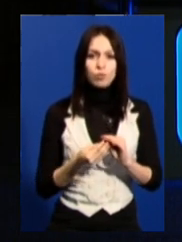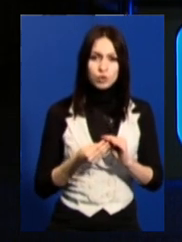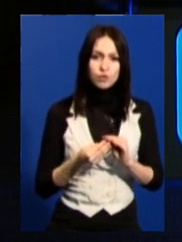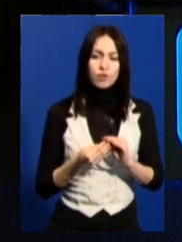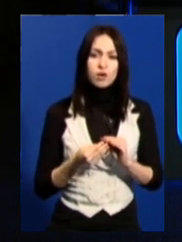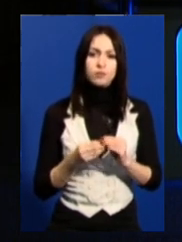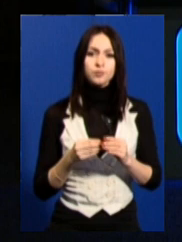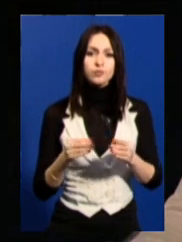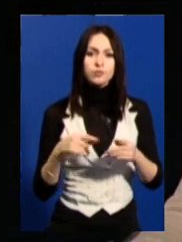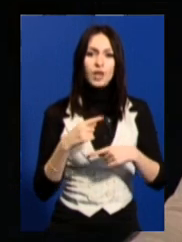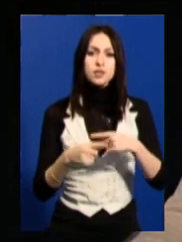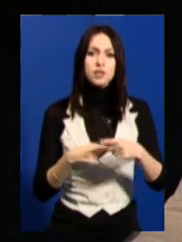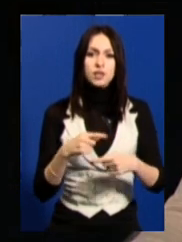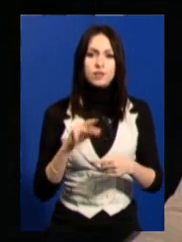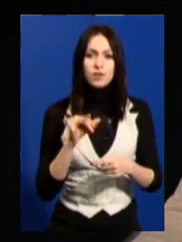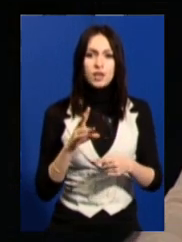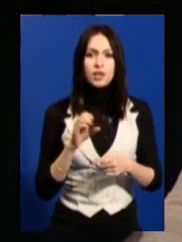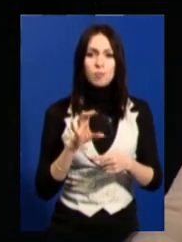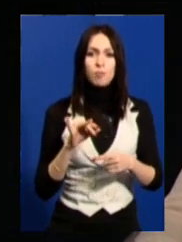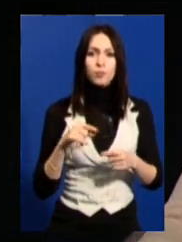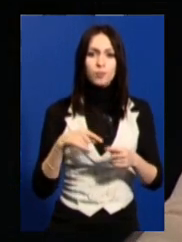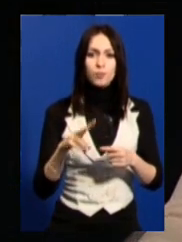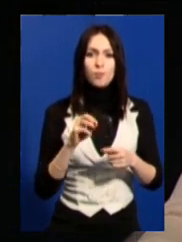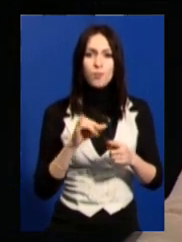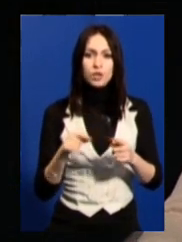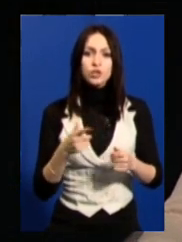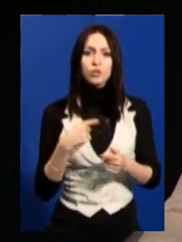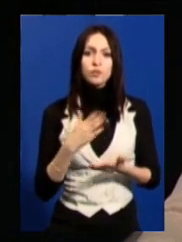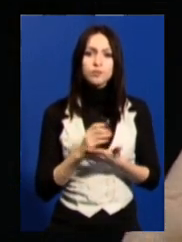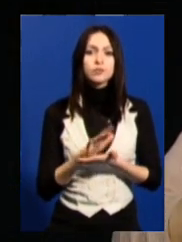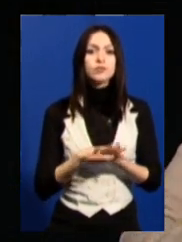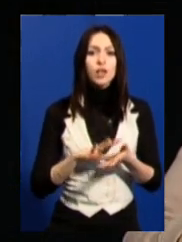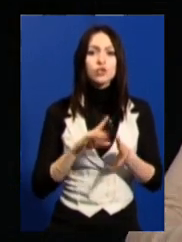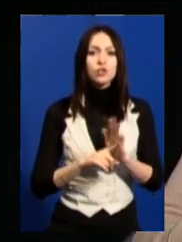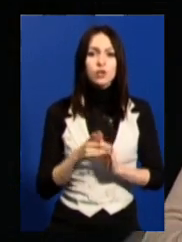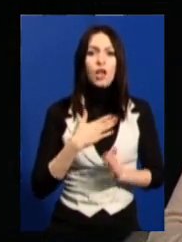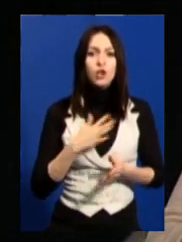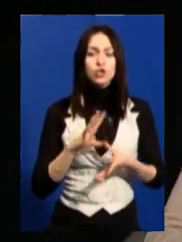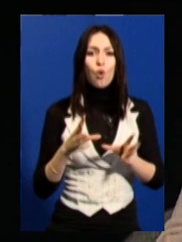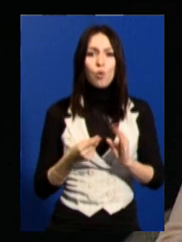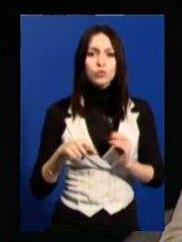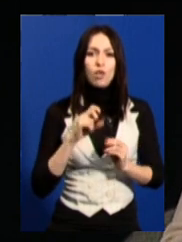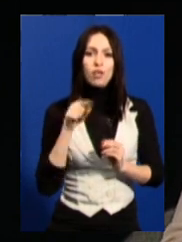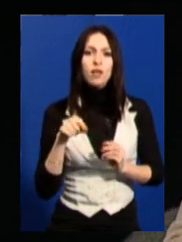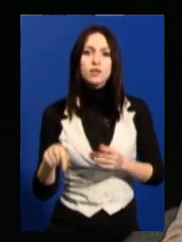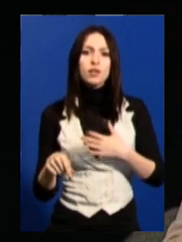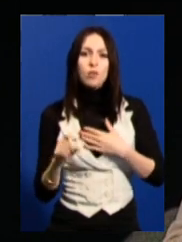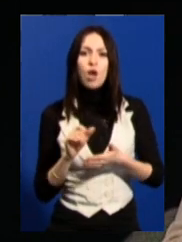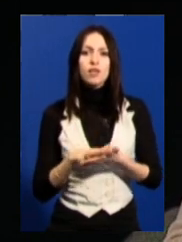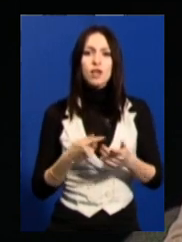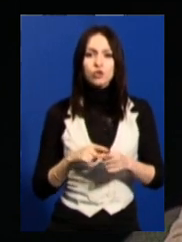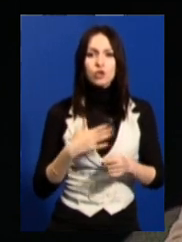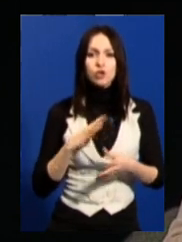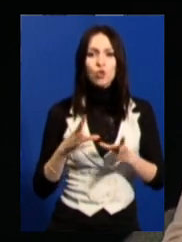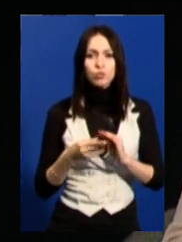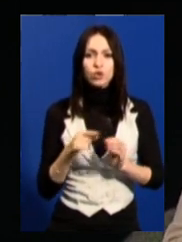цієї межі, де ми маємо, ну, а далі починається наше спільне, отут не лізь, це моє, а далі це наше спільне,